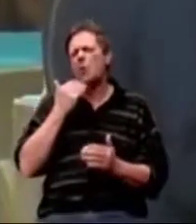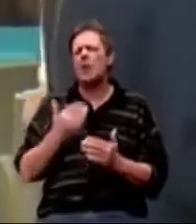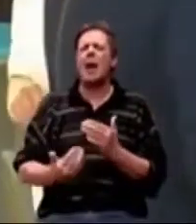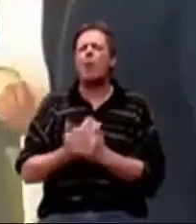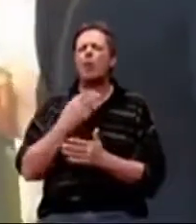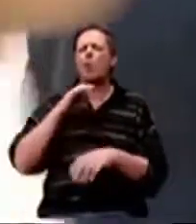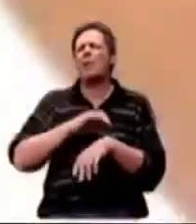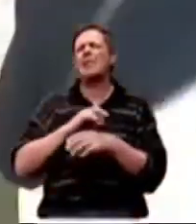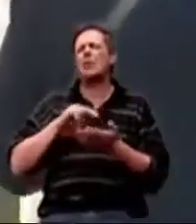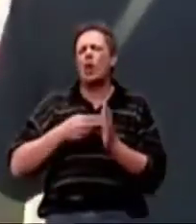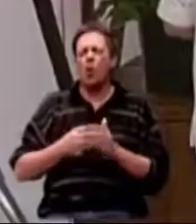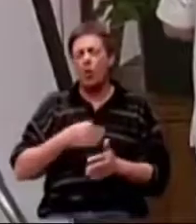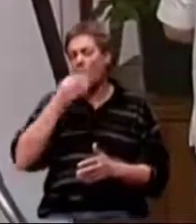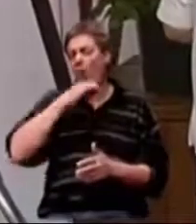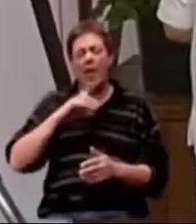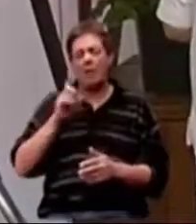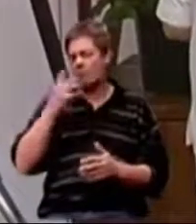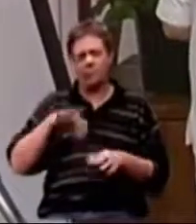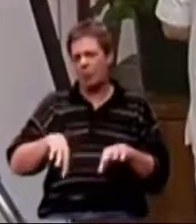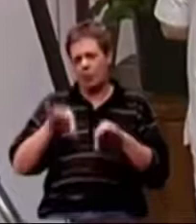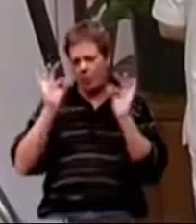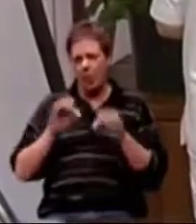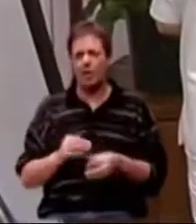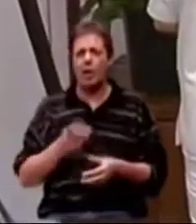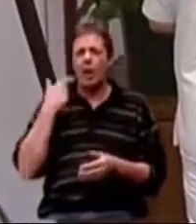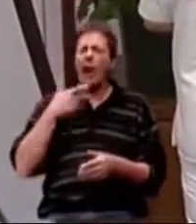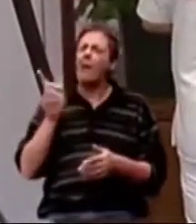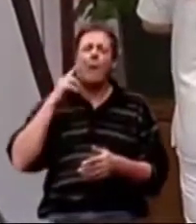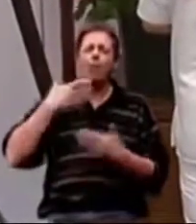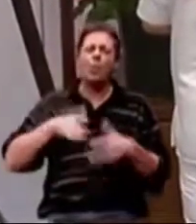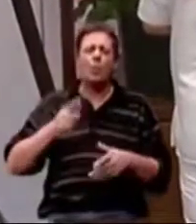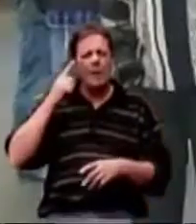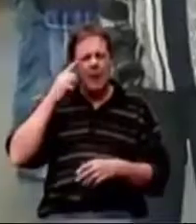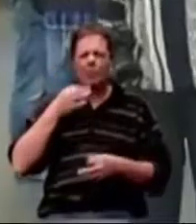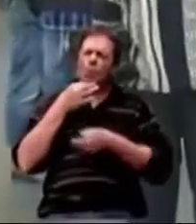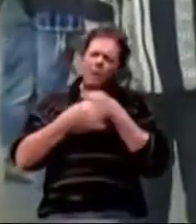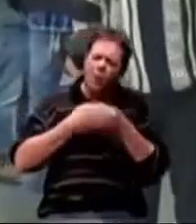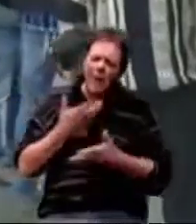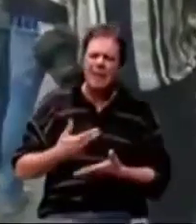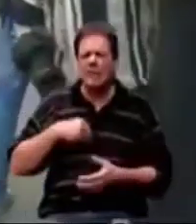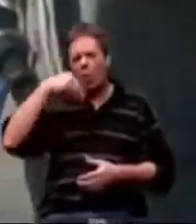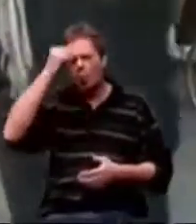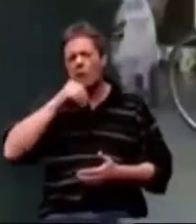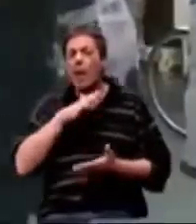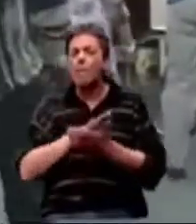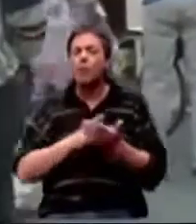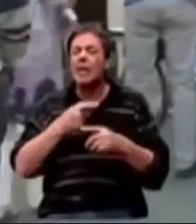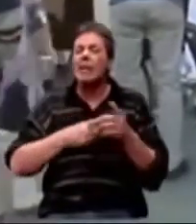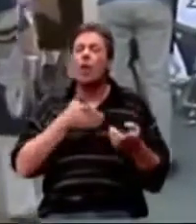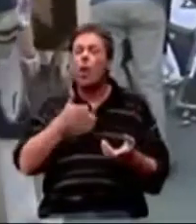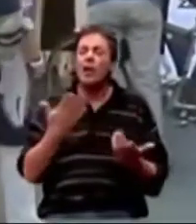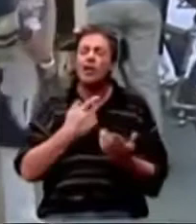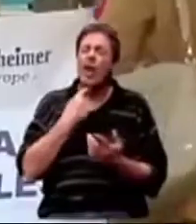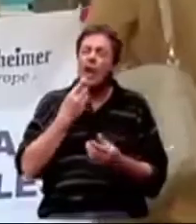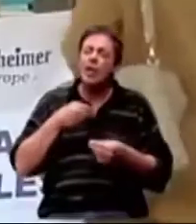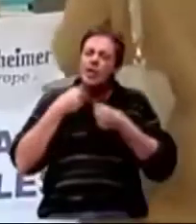tehnologiji, ljek za ovu opaku bolest još nije pronađen, ali zato ne gubite nadu, informirajte se, učite i postanite dio onih čija riječ i